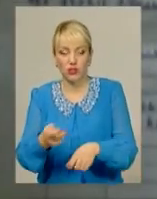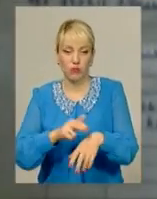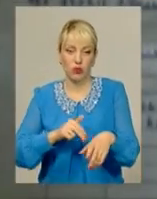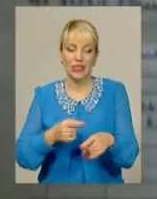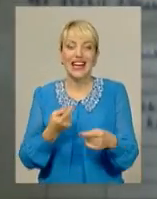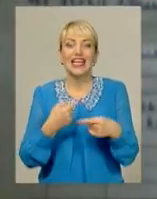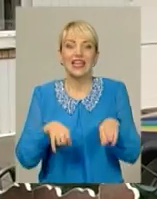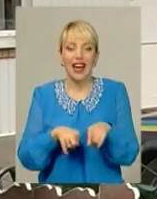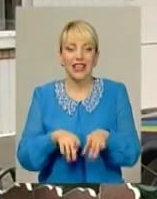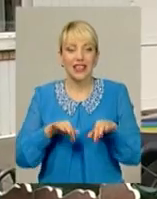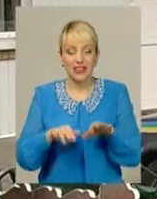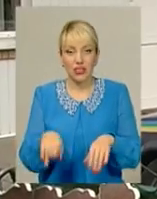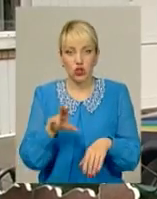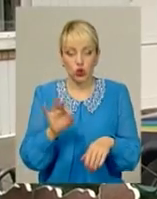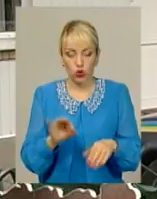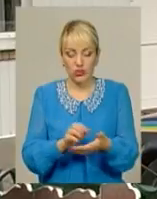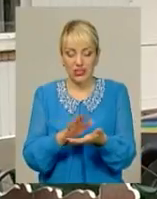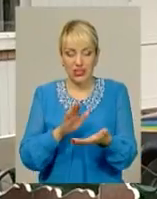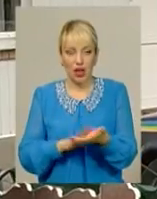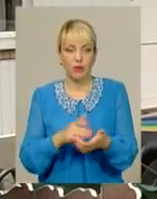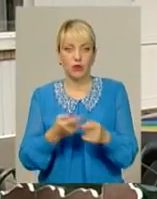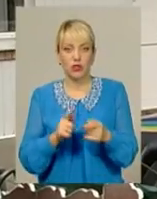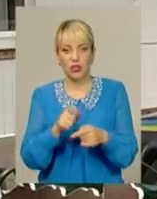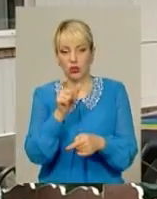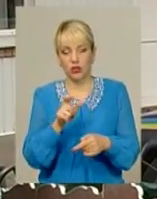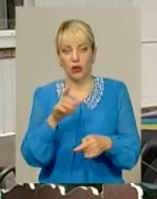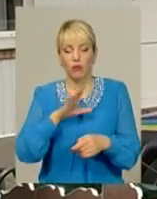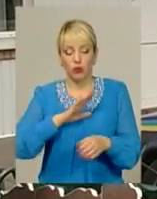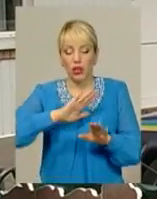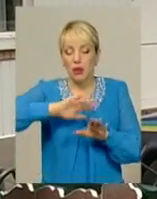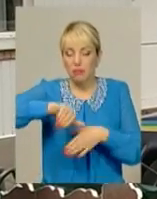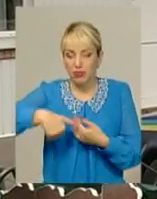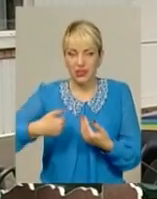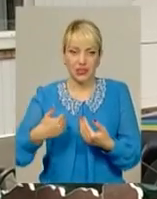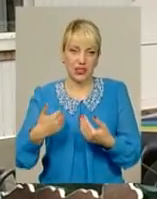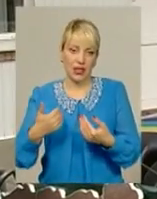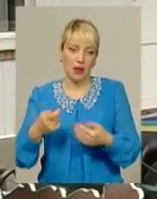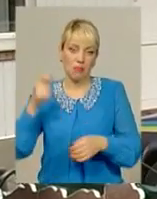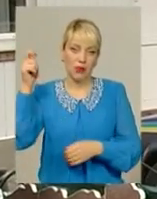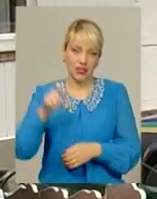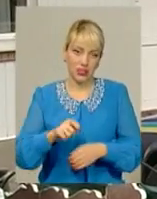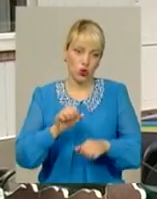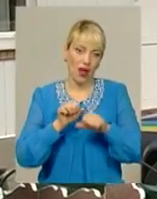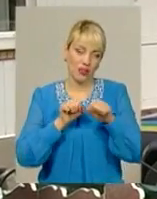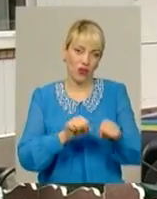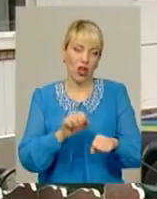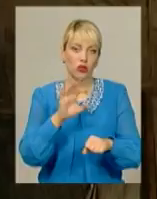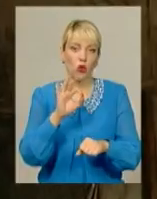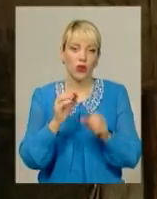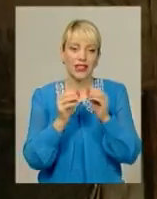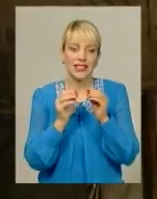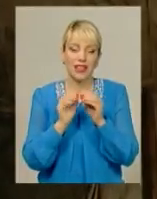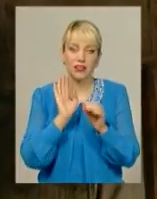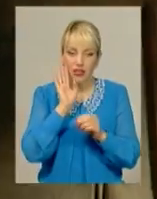дії щодо запису даних цих осіб були вчинені лише після приїзду адвоката, власне, о 10-й годині ранку.